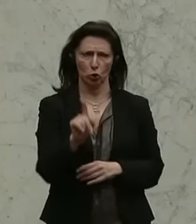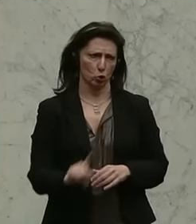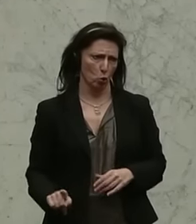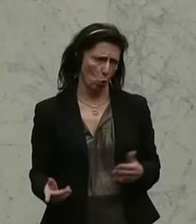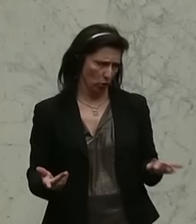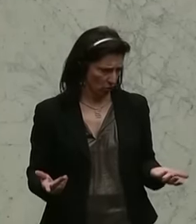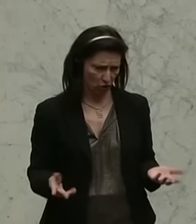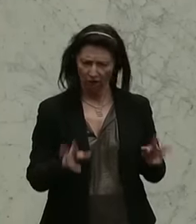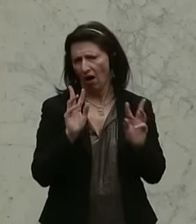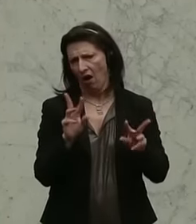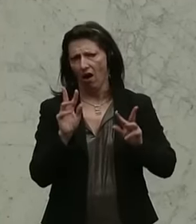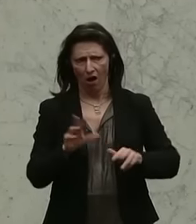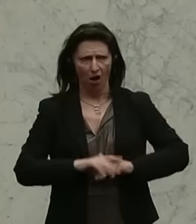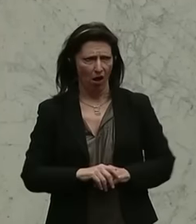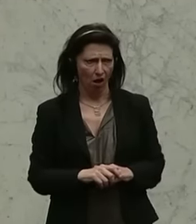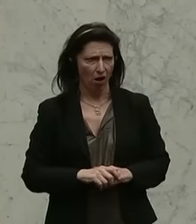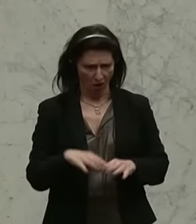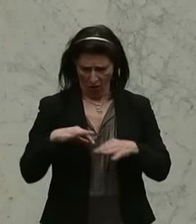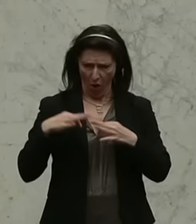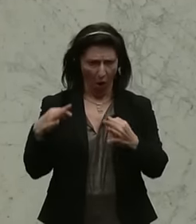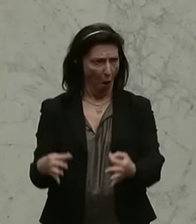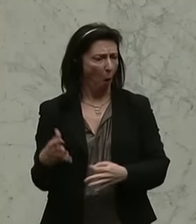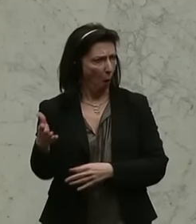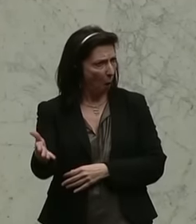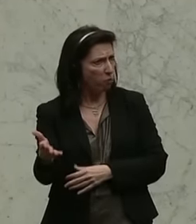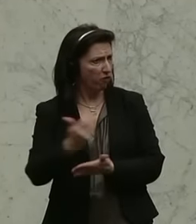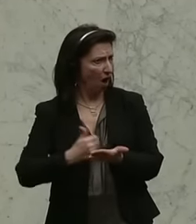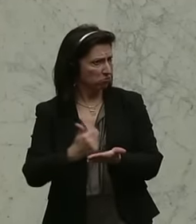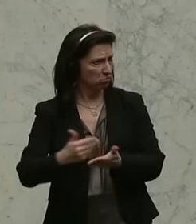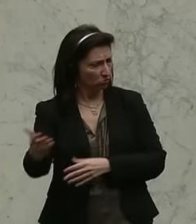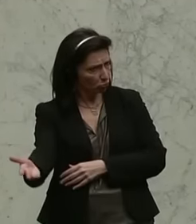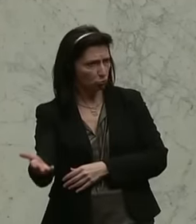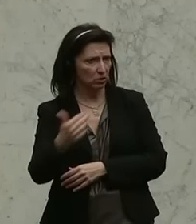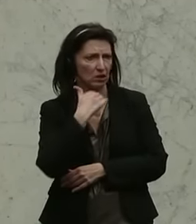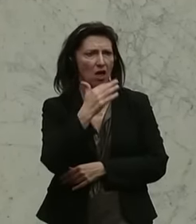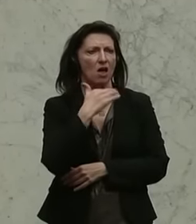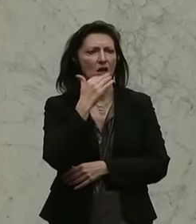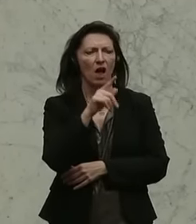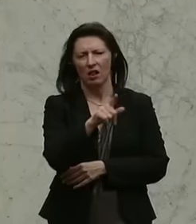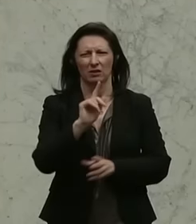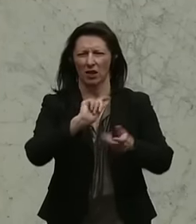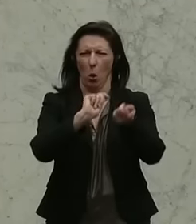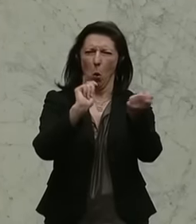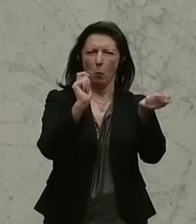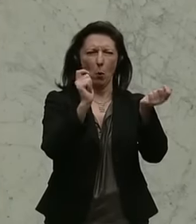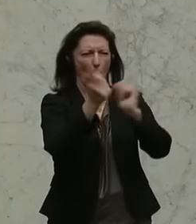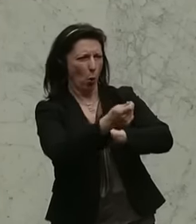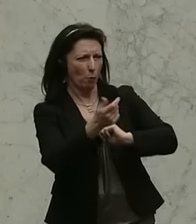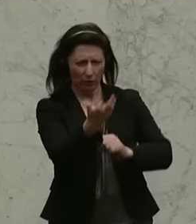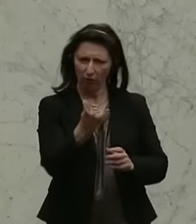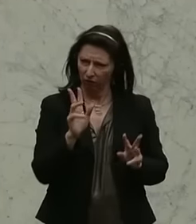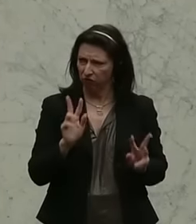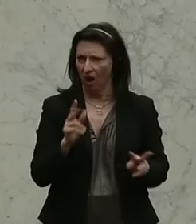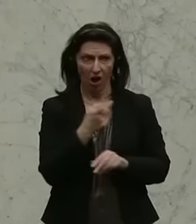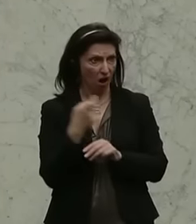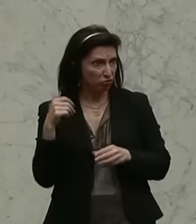ein Hohn auf dem Rücken der Opfer von Gewalttaten, egal von wem sie geschehen. Das sind Verdrehungen, die wirklich traurig